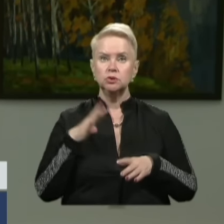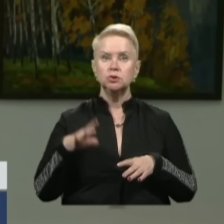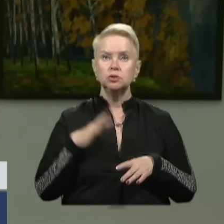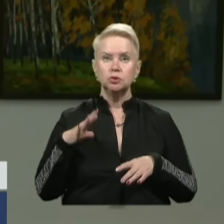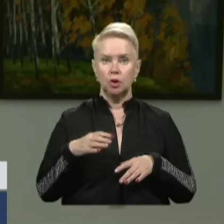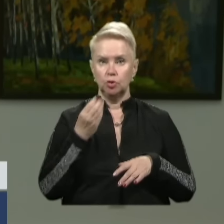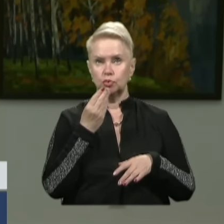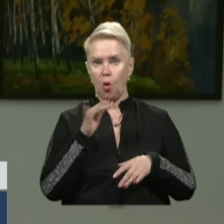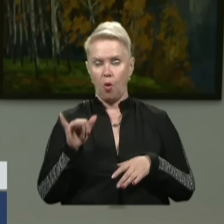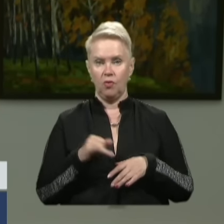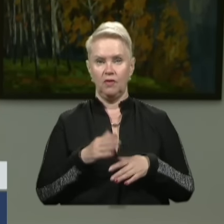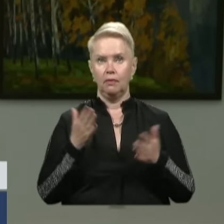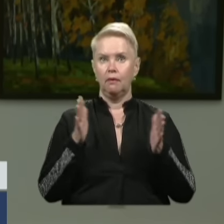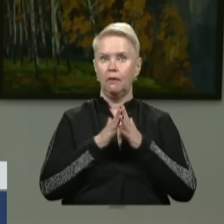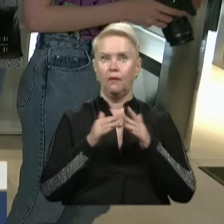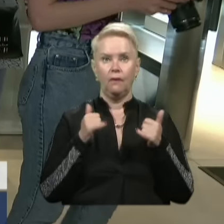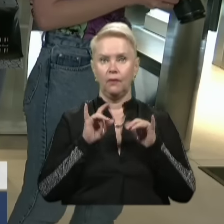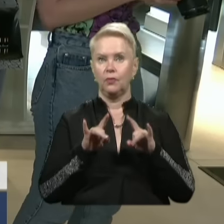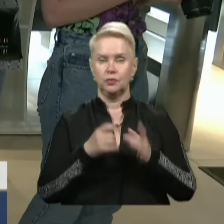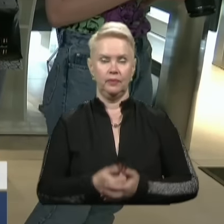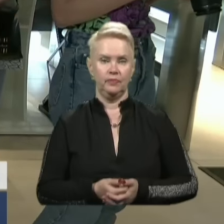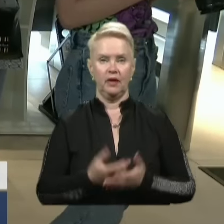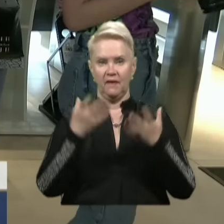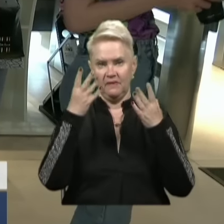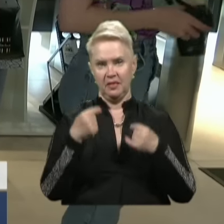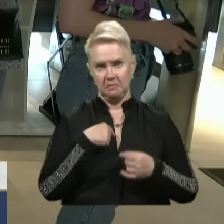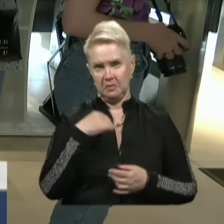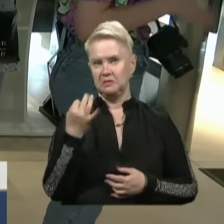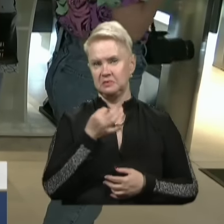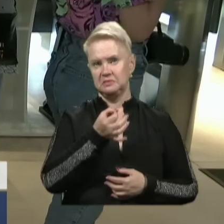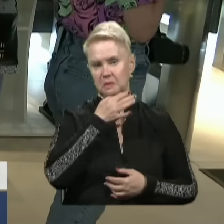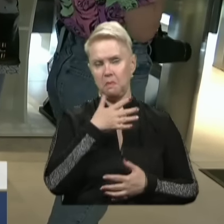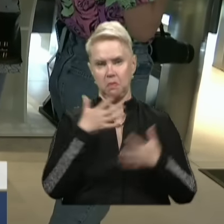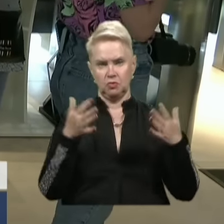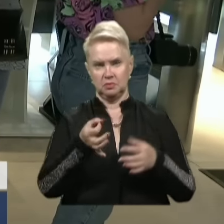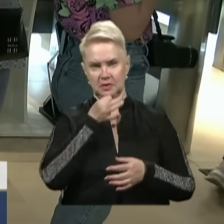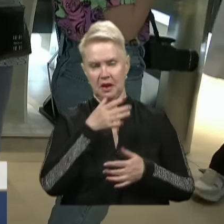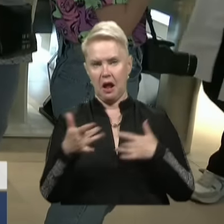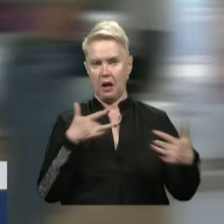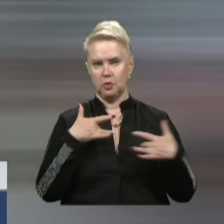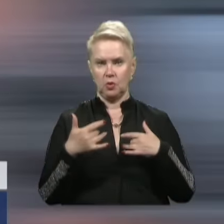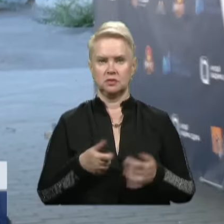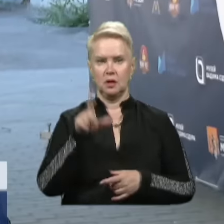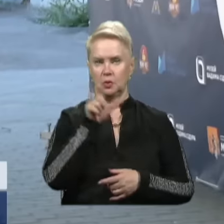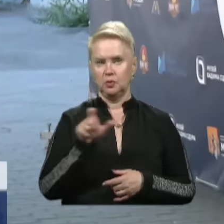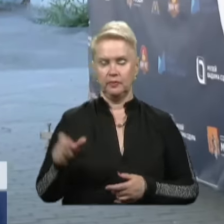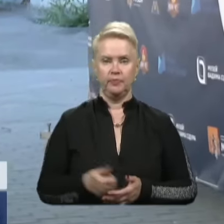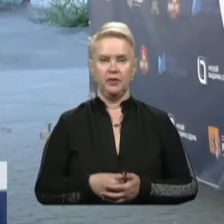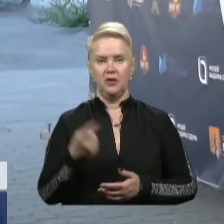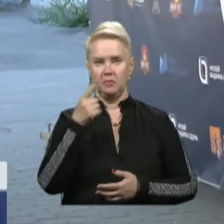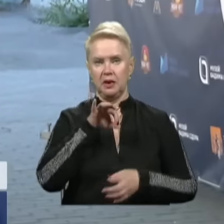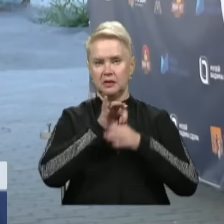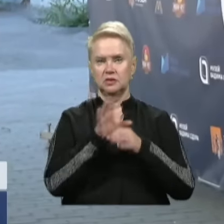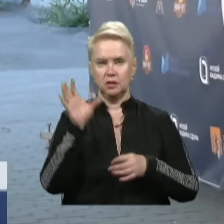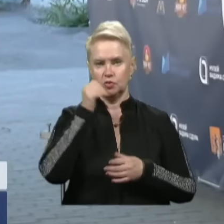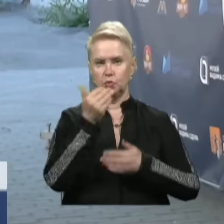цього шоу, такі, вау, як круто. В день мені цікаво, мені дуже подобається акторська гра людей. Першу акцію «Ніч